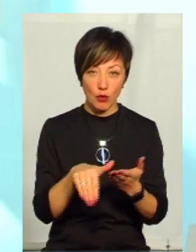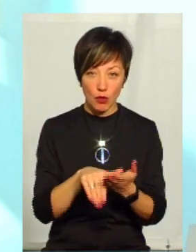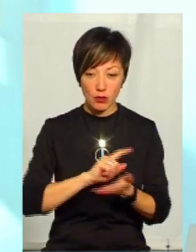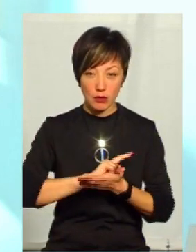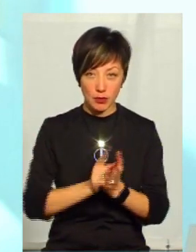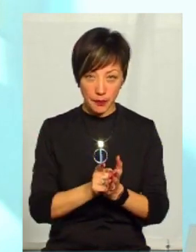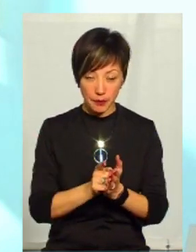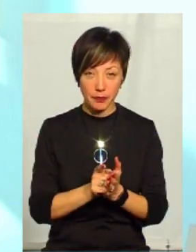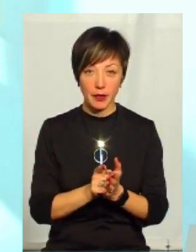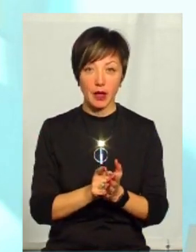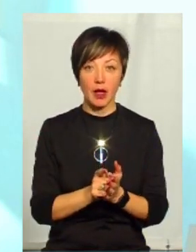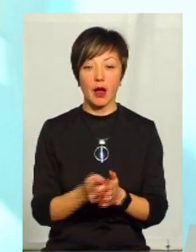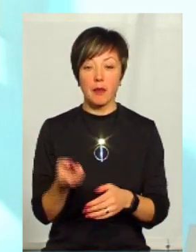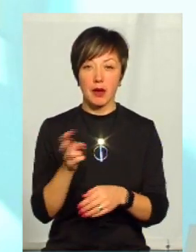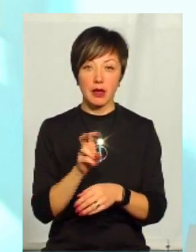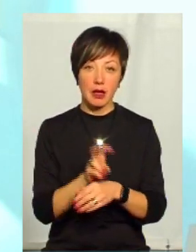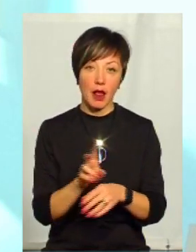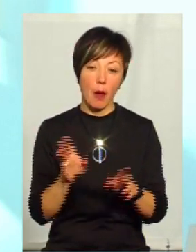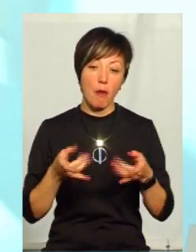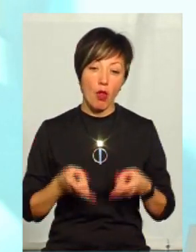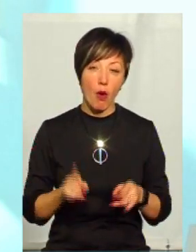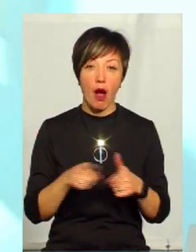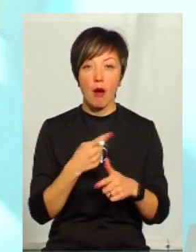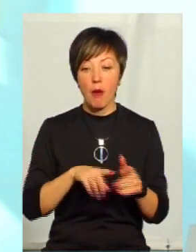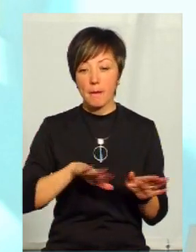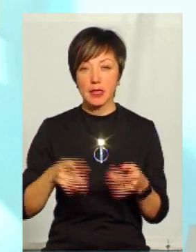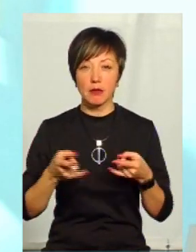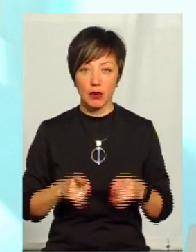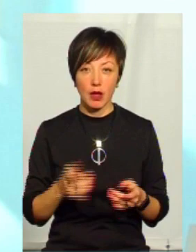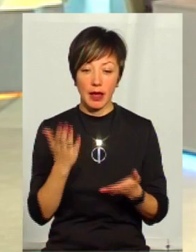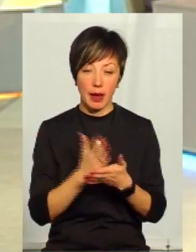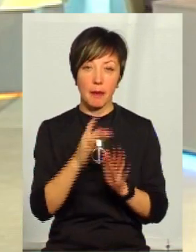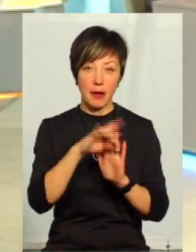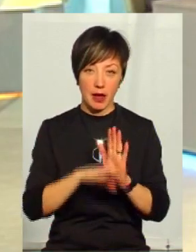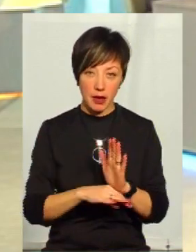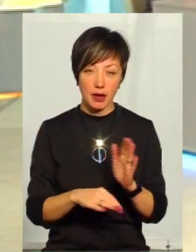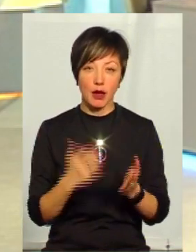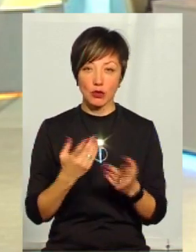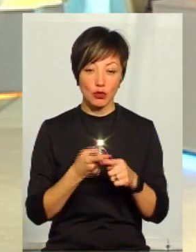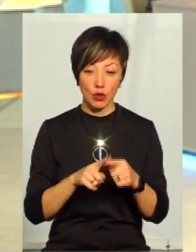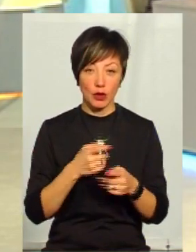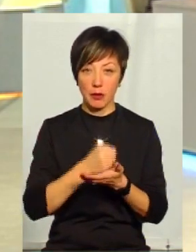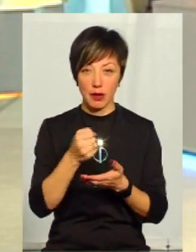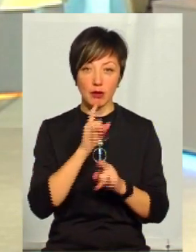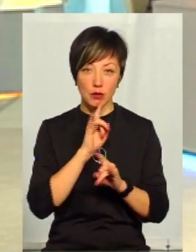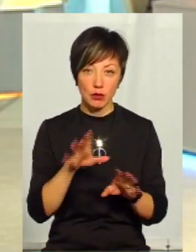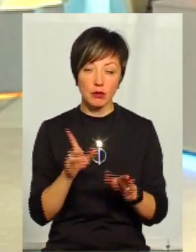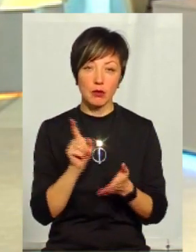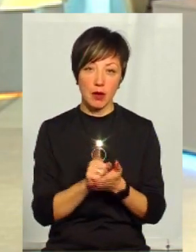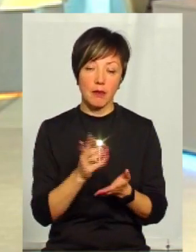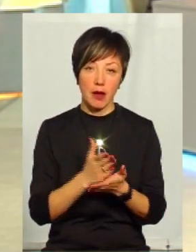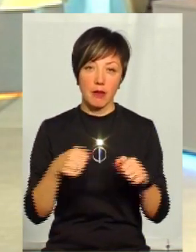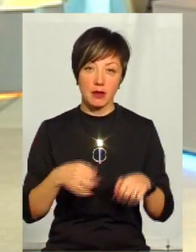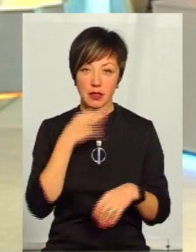надання невідкладної допомоги, він прийде на пологи або після пологи буде неонатальний. є перелік послуг. А якщо цього направлення не буде, ми